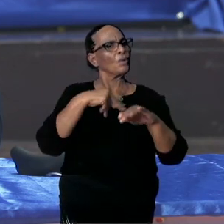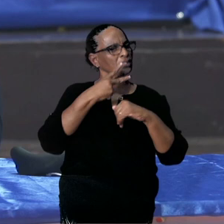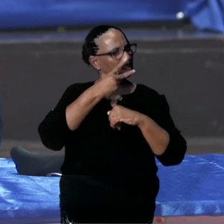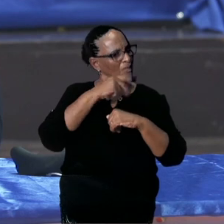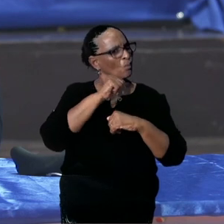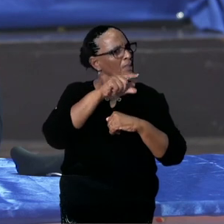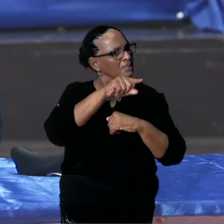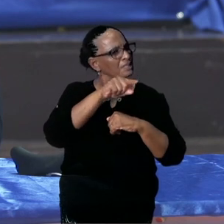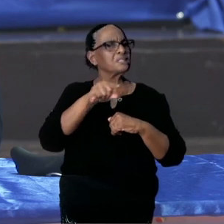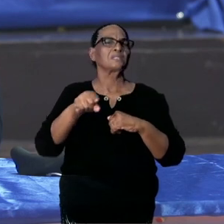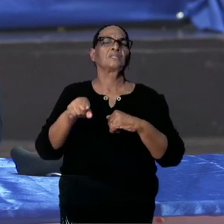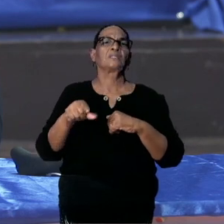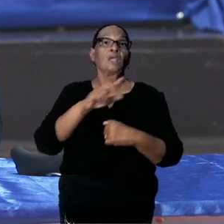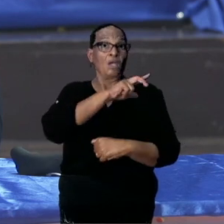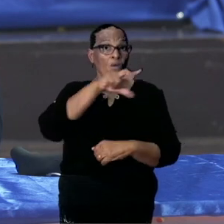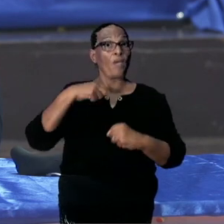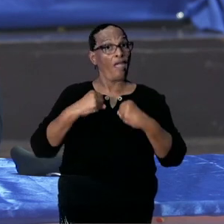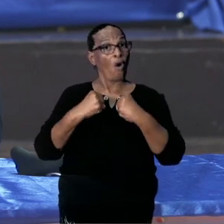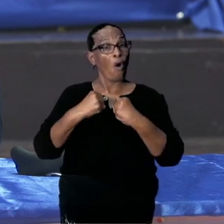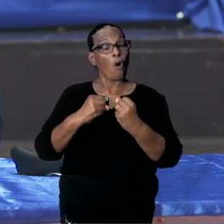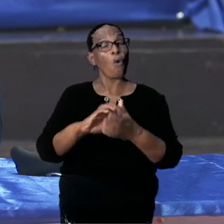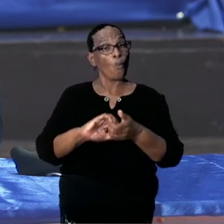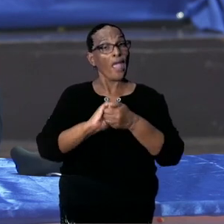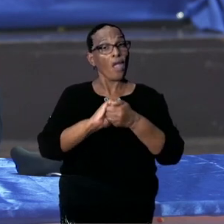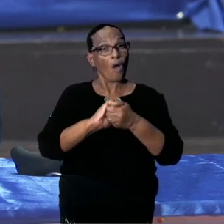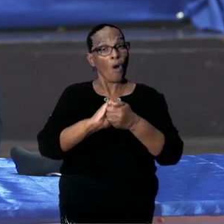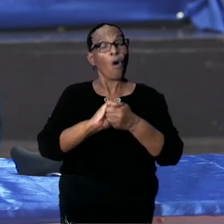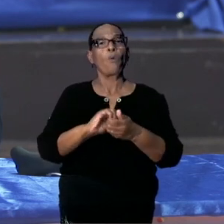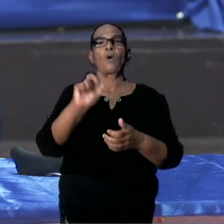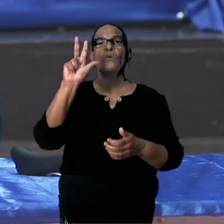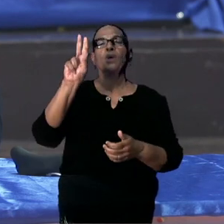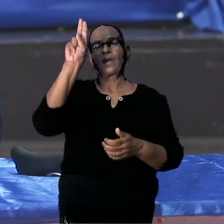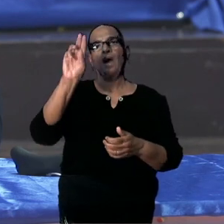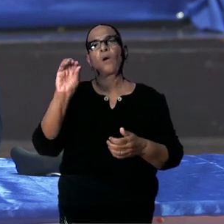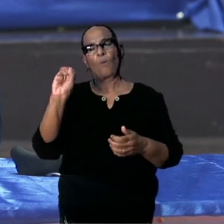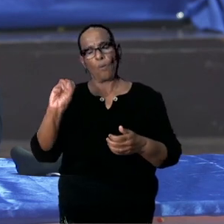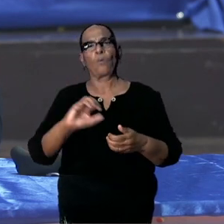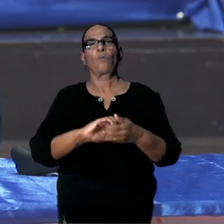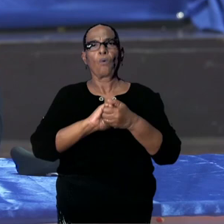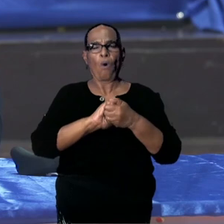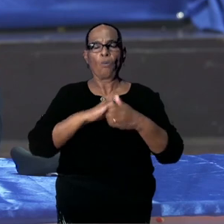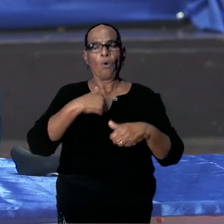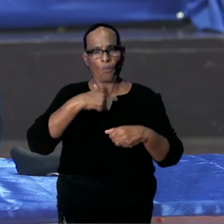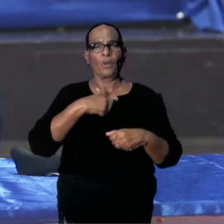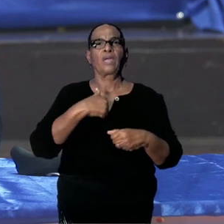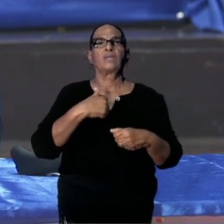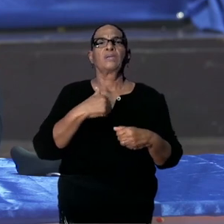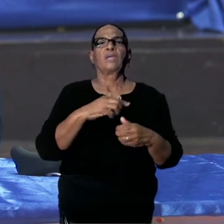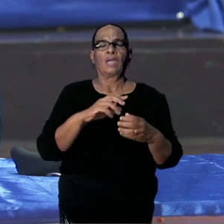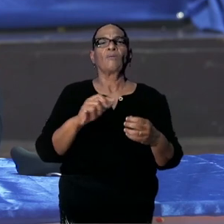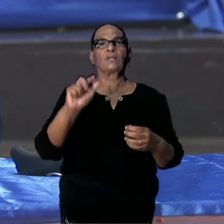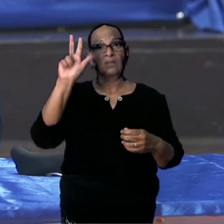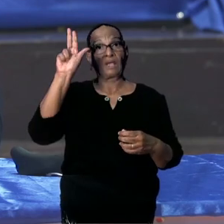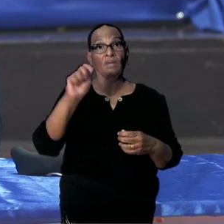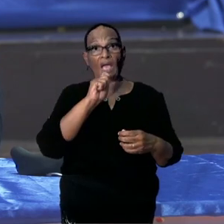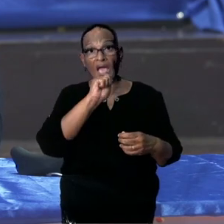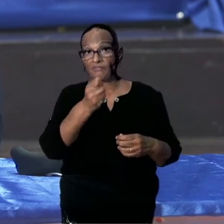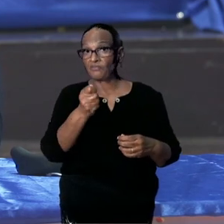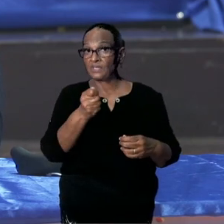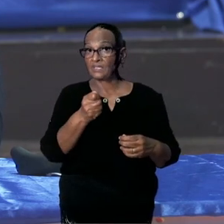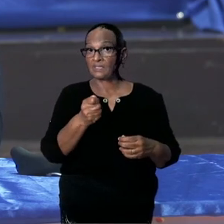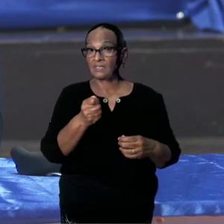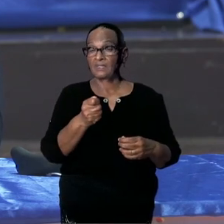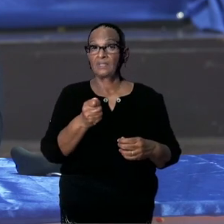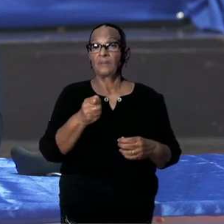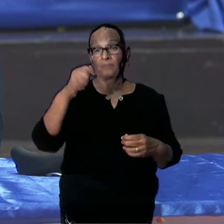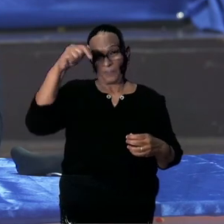Wij houden vast aan de WHO. En we kijken naar het advies van de WHO. Als de WHO, en